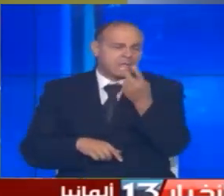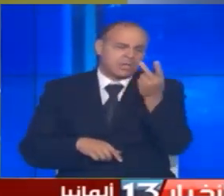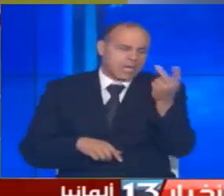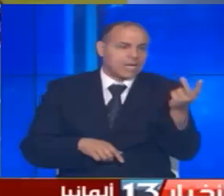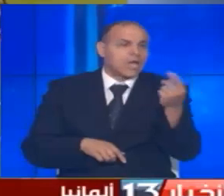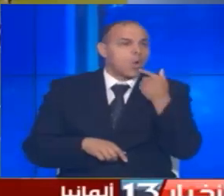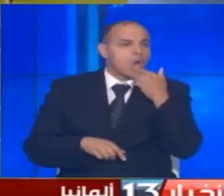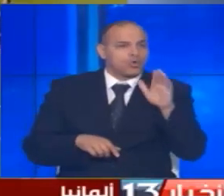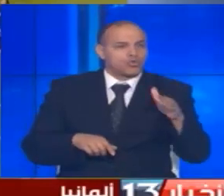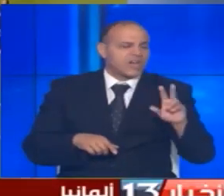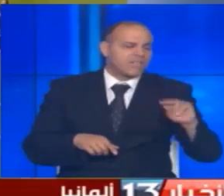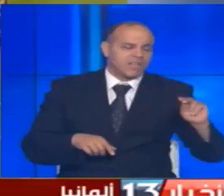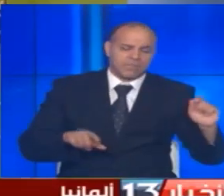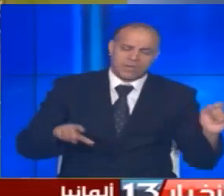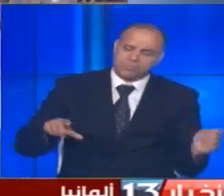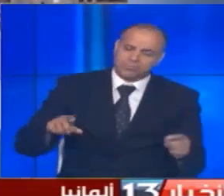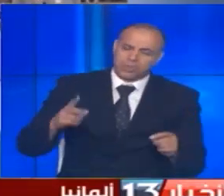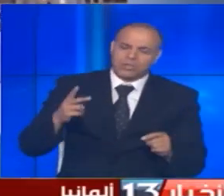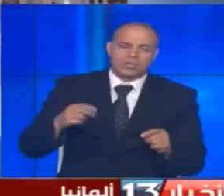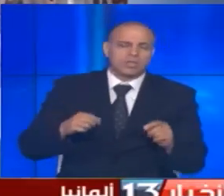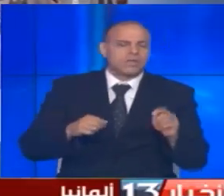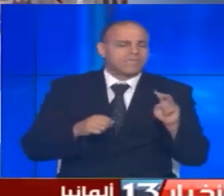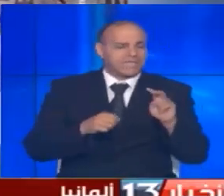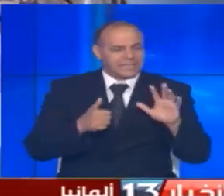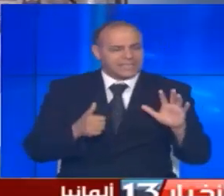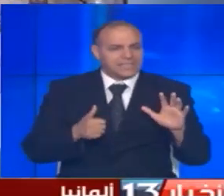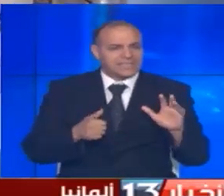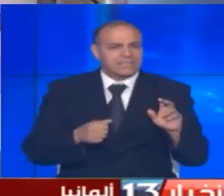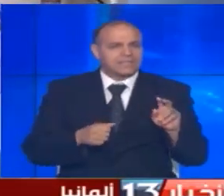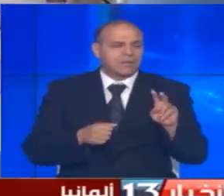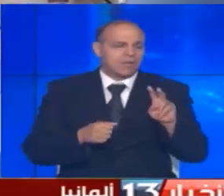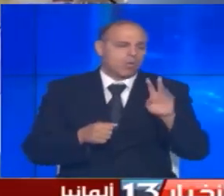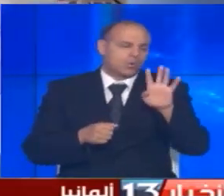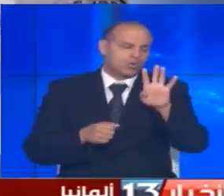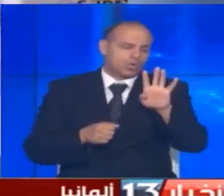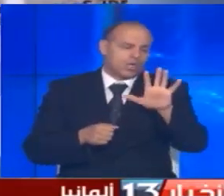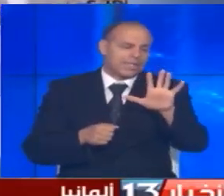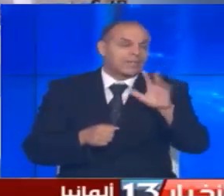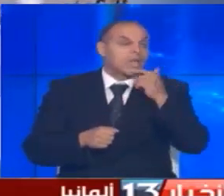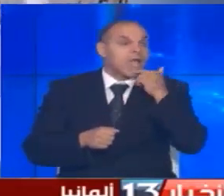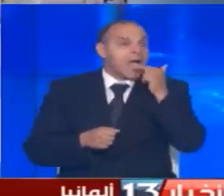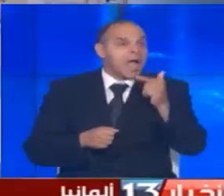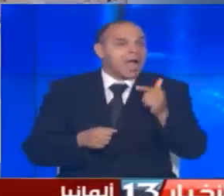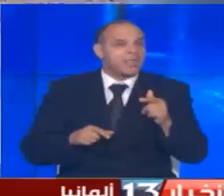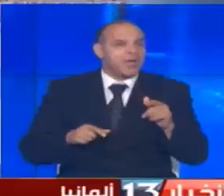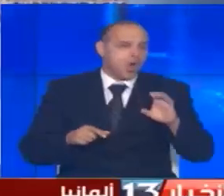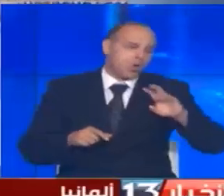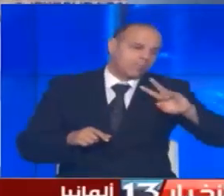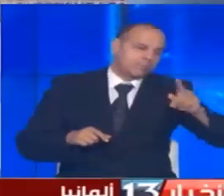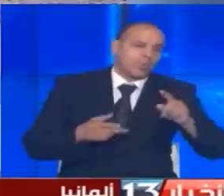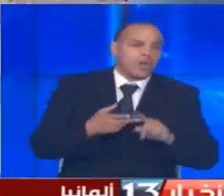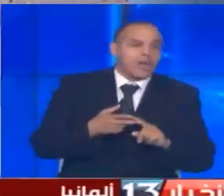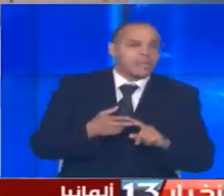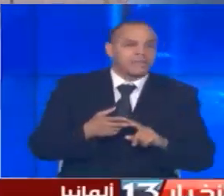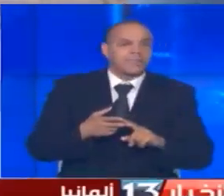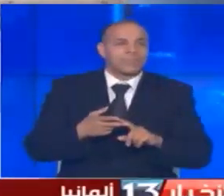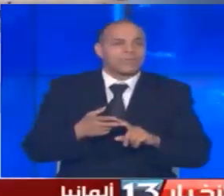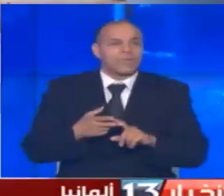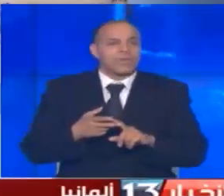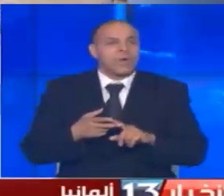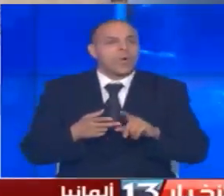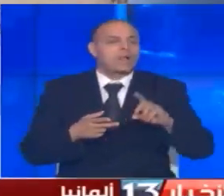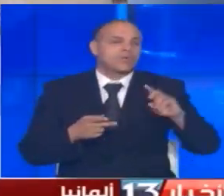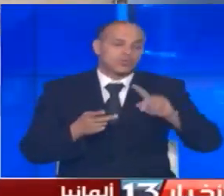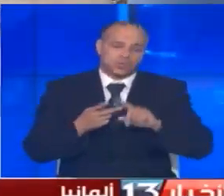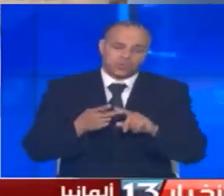عبر اللاعب نفسه في الدقيقتين السادس والعشرين ورابعة والخمسين قبل أن يحرز كولين كينغس لي كومانو وتياغو